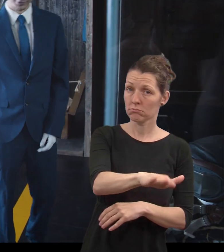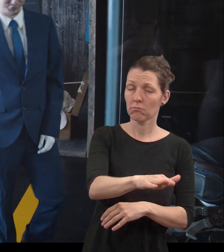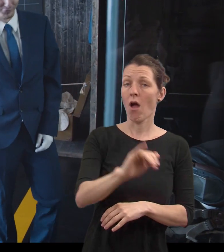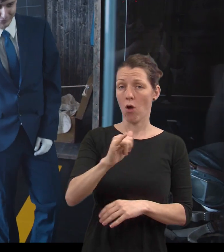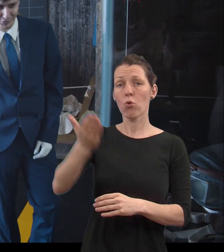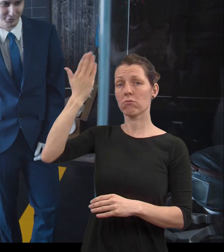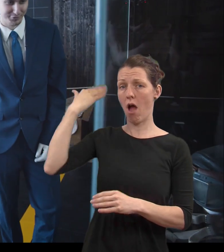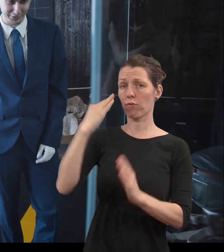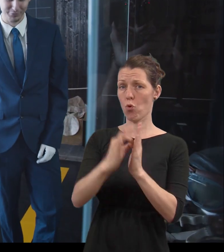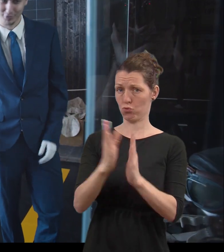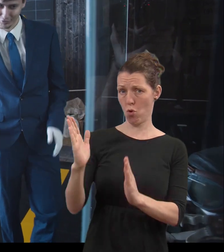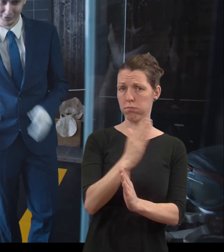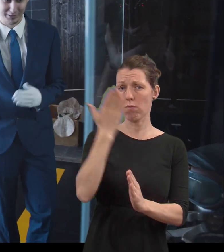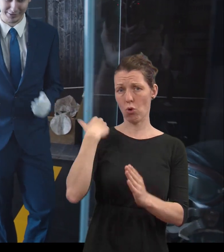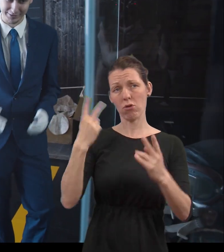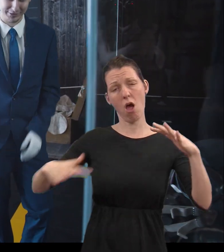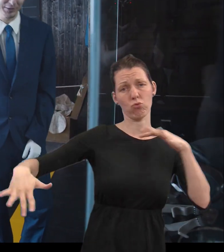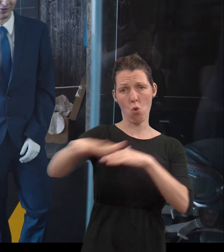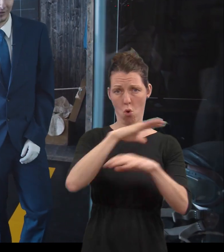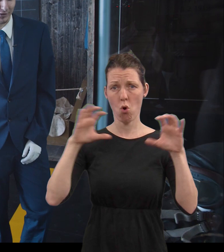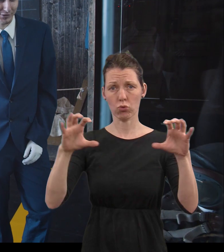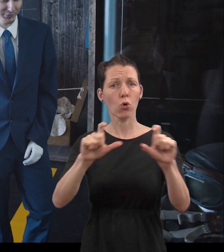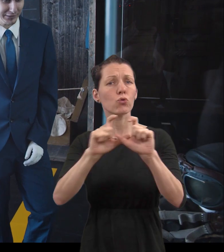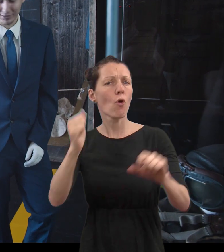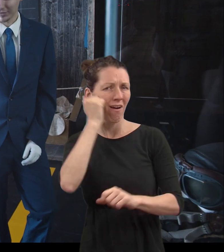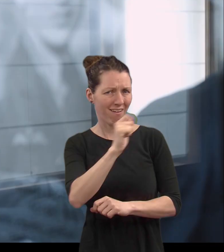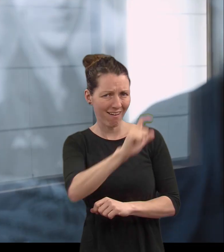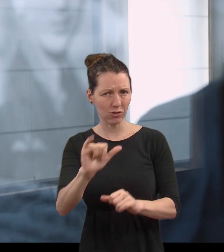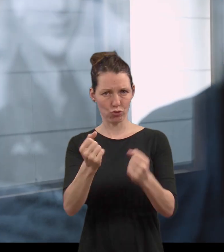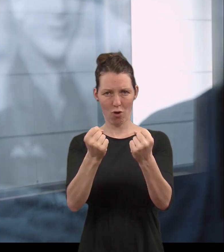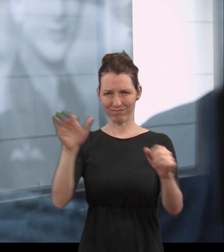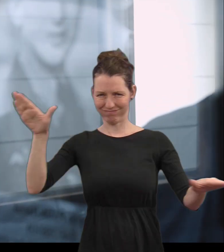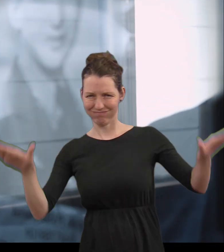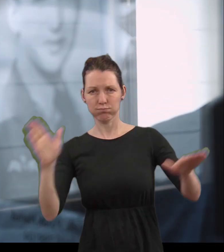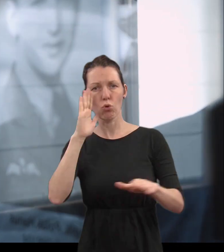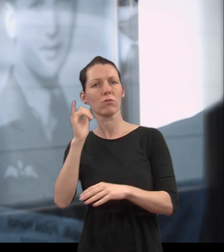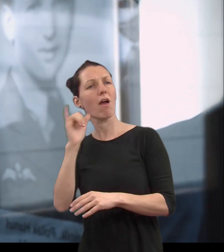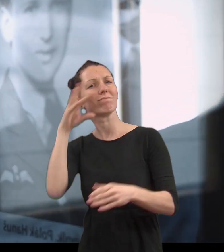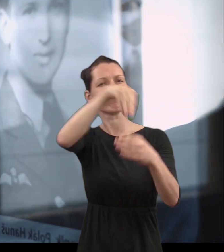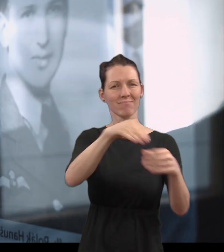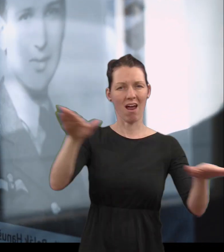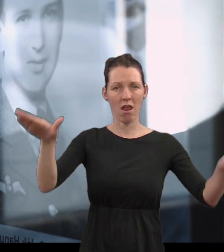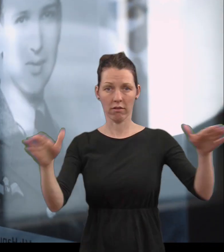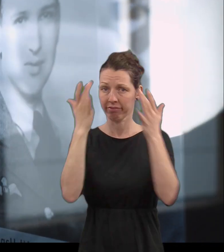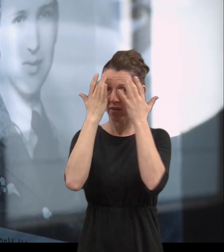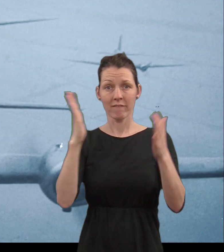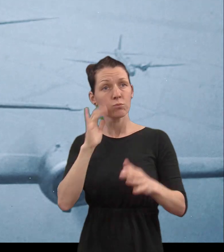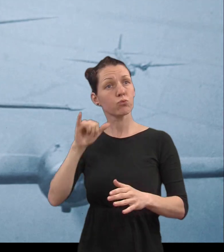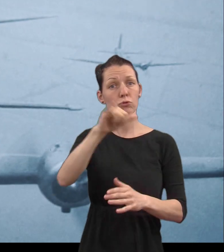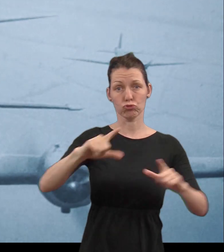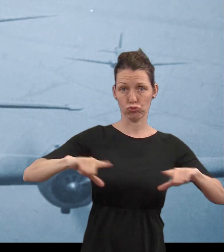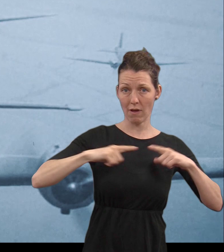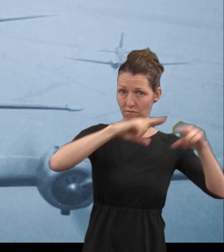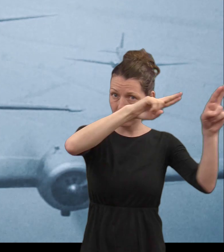Ono to tak trošku horor byl, protože ty letci, když vylítávali na tu svoji misi, tak nikdy nevěděli, jestli